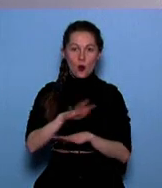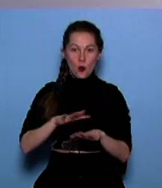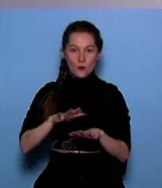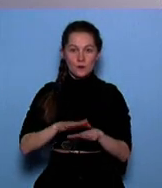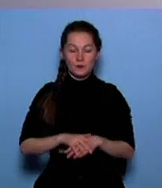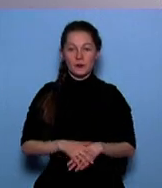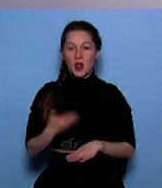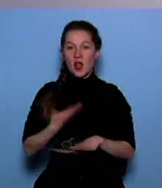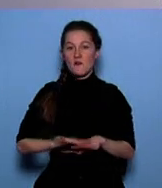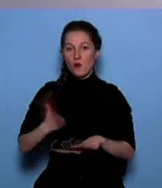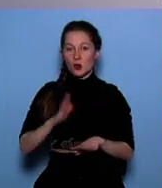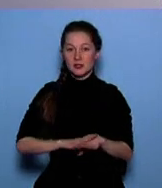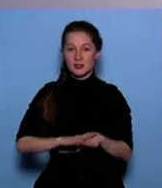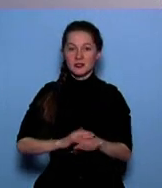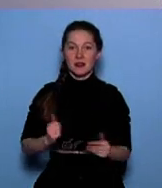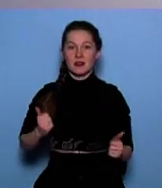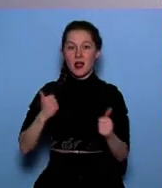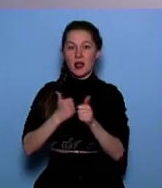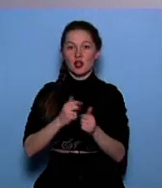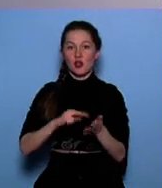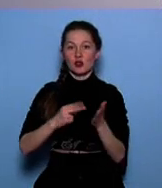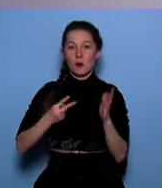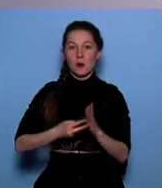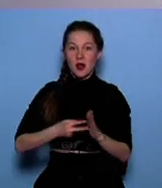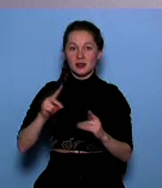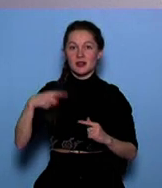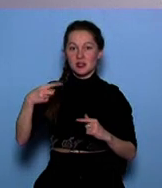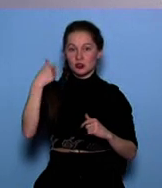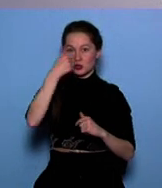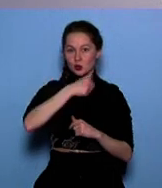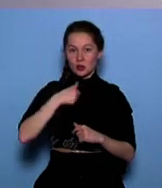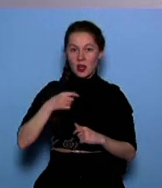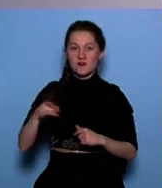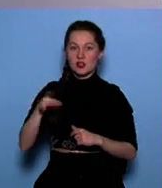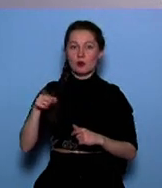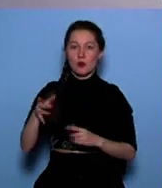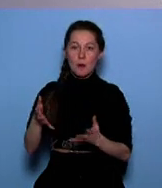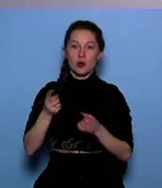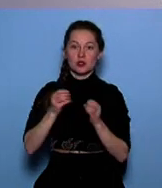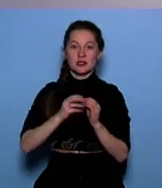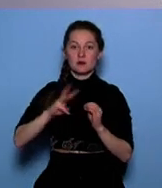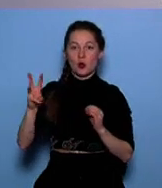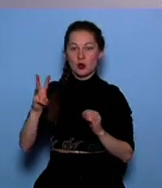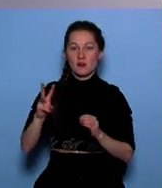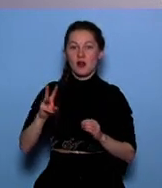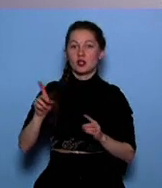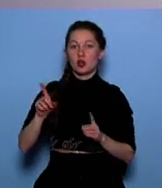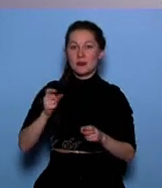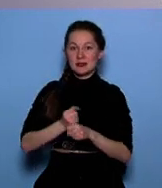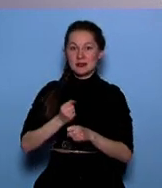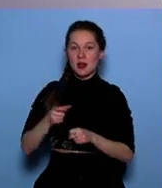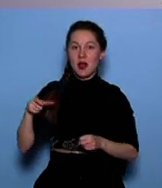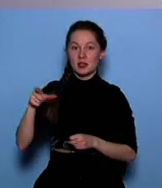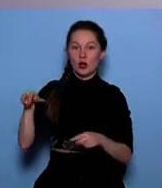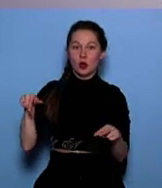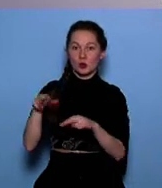А в Воткинске верстают план ремонтов на следующий год. Город от республики получит 10 миллионов рублей на обновление тротуаров. Где